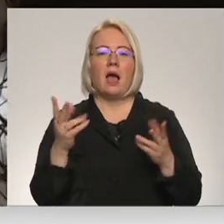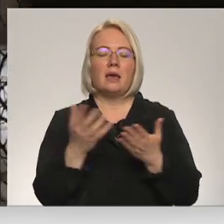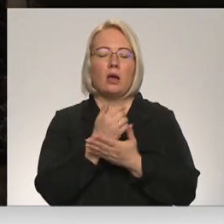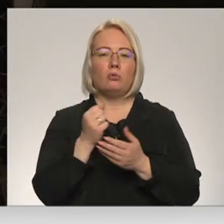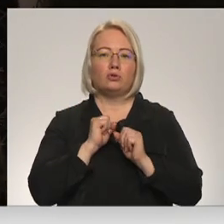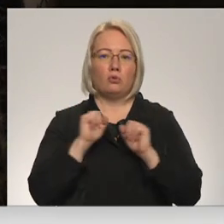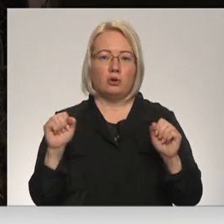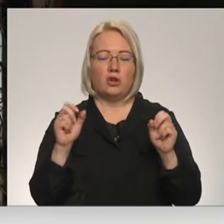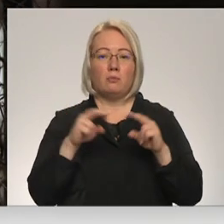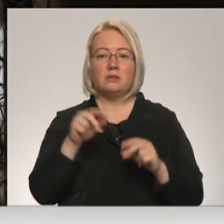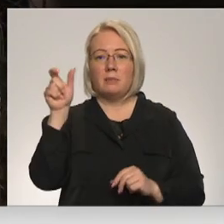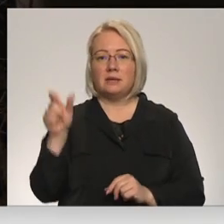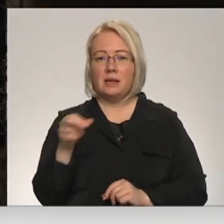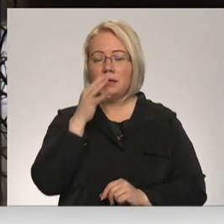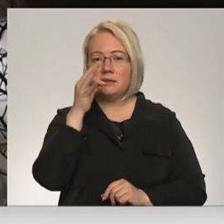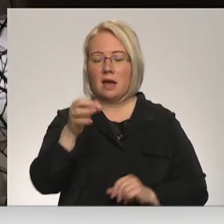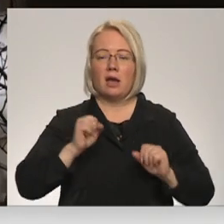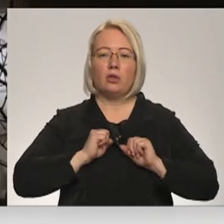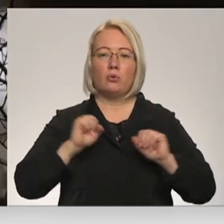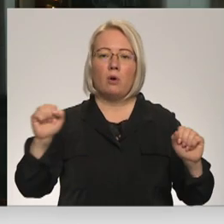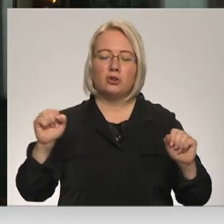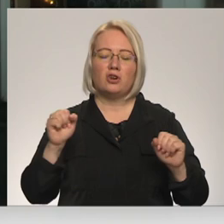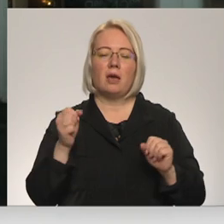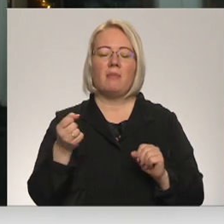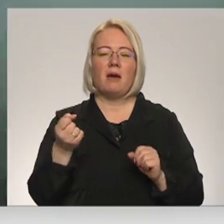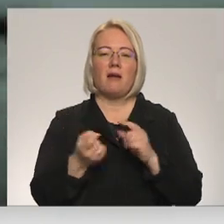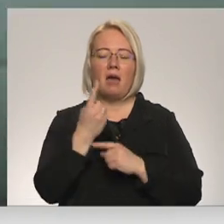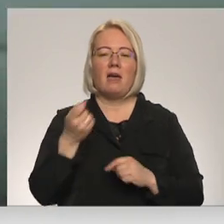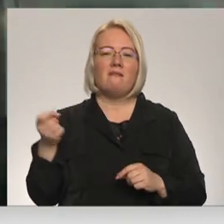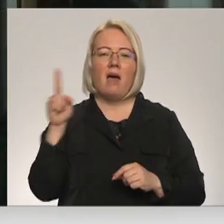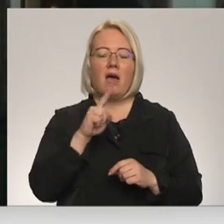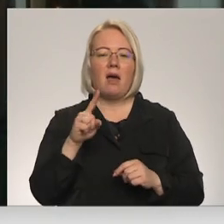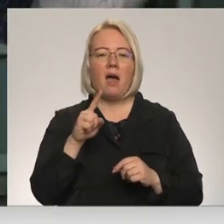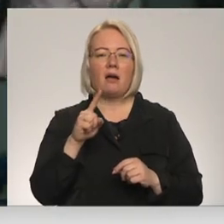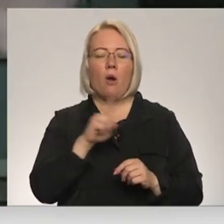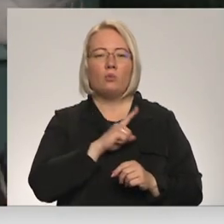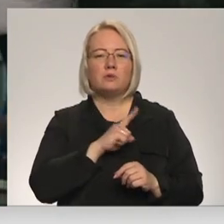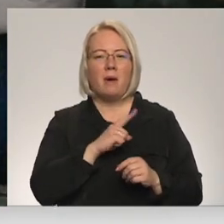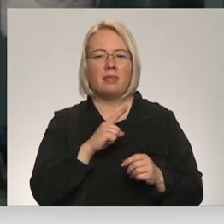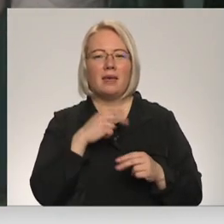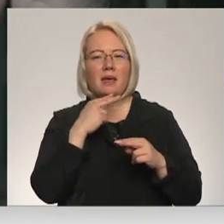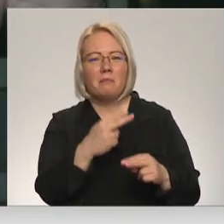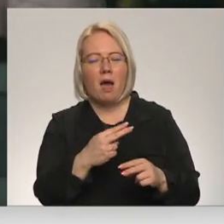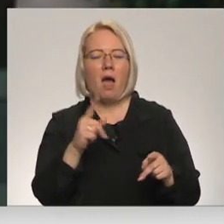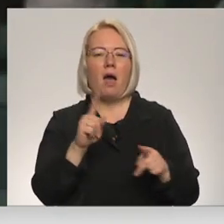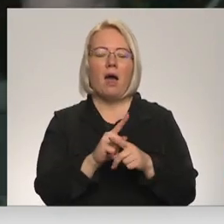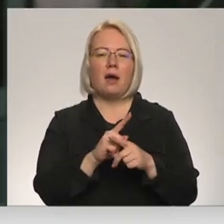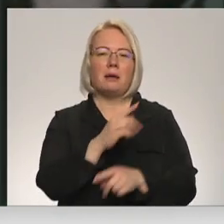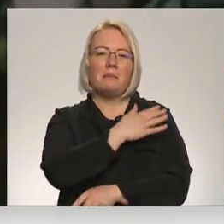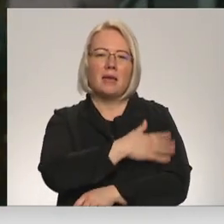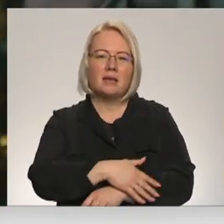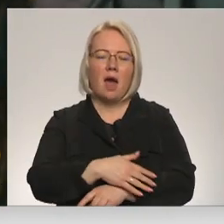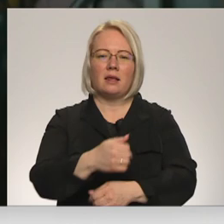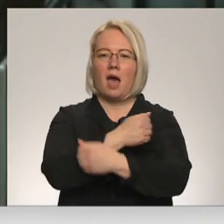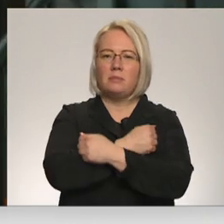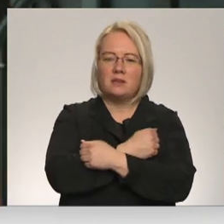Eksperts skaidroja, ka drošību rada lielāka vecāku uzmanība, pieskārieni un apkampieni, vairāk bērnam veltīts laiks un, piemēram,